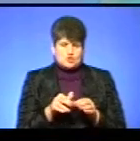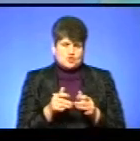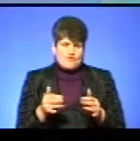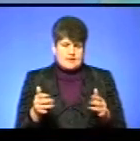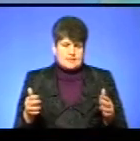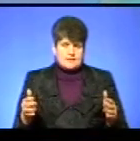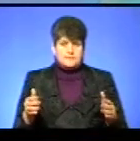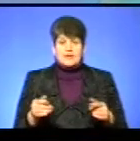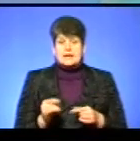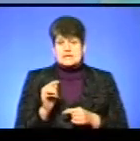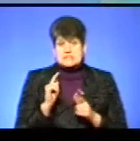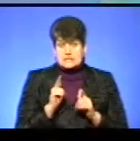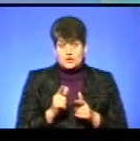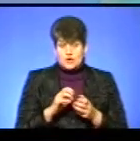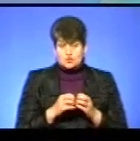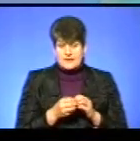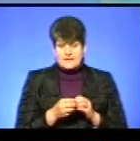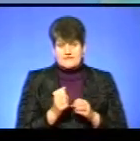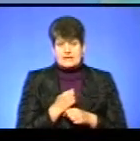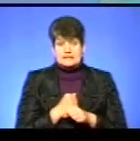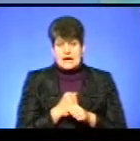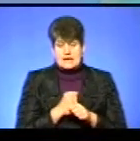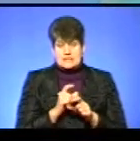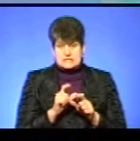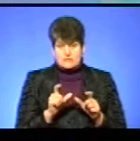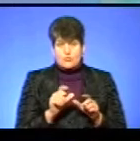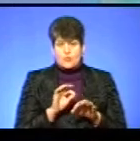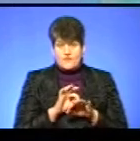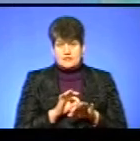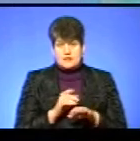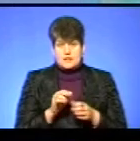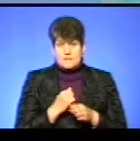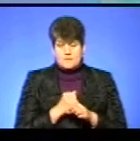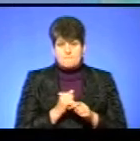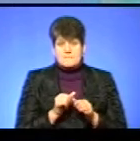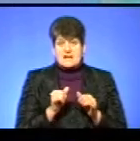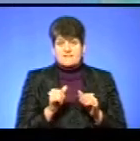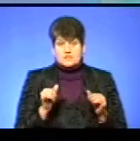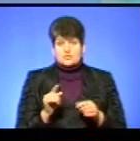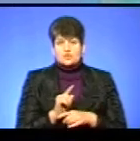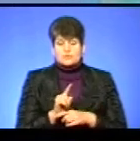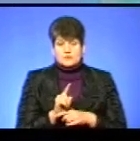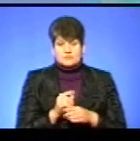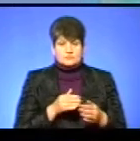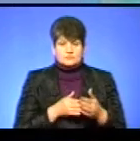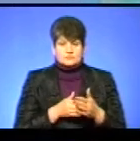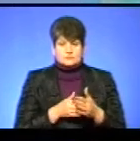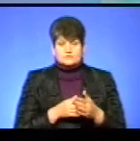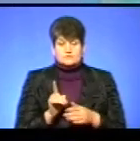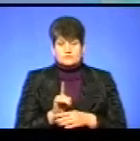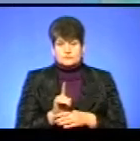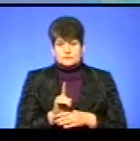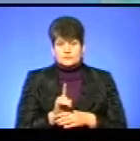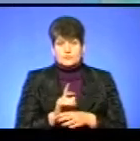згідно з результатами аналізів, проведених в нашій лабораторії, перевищення нормативів гранично допустимих концентрацій